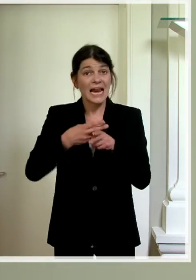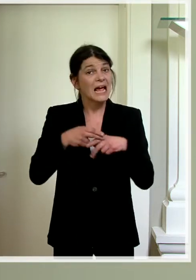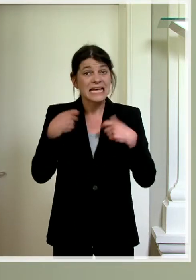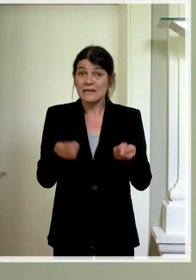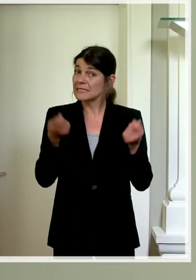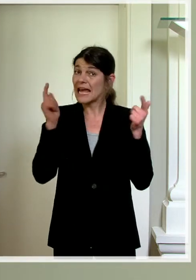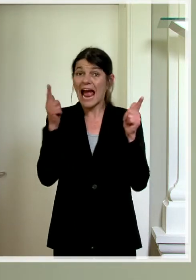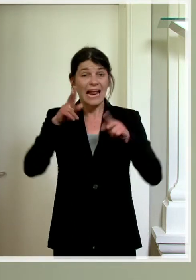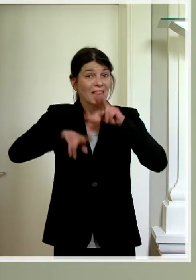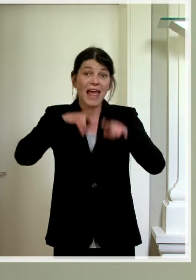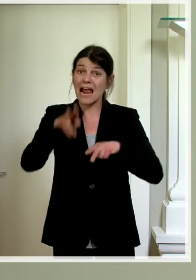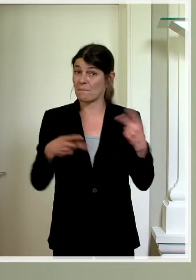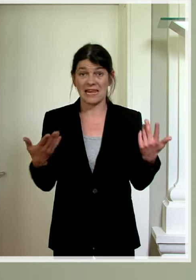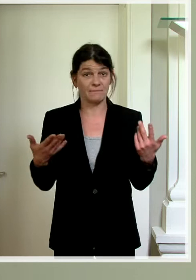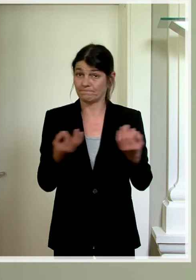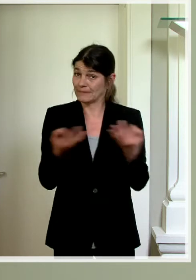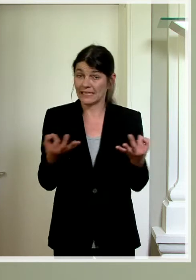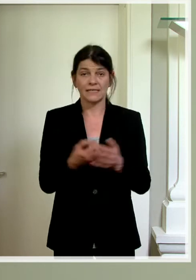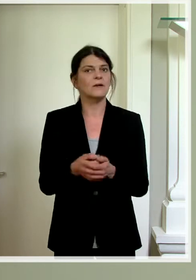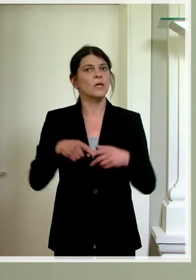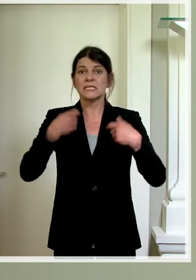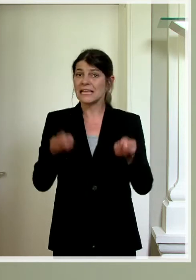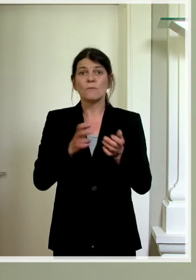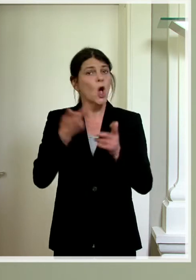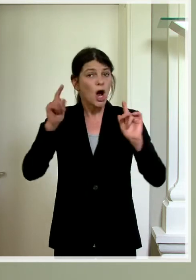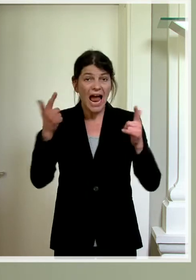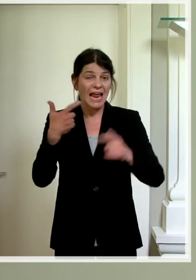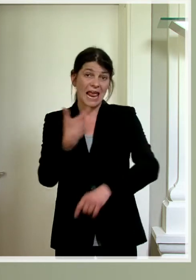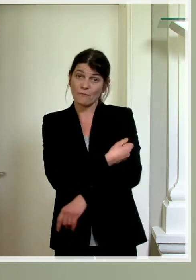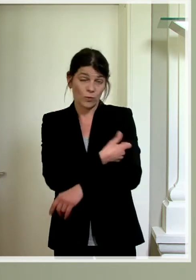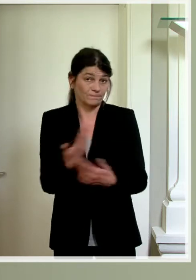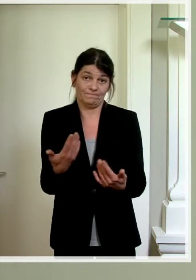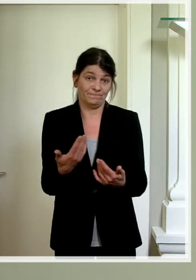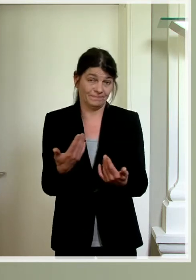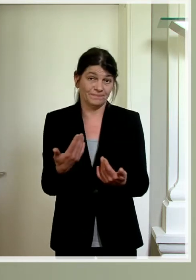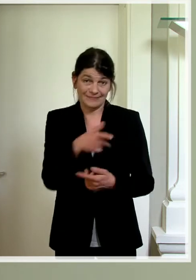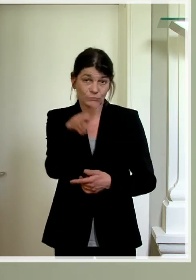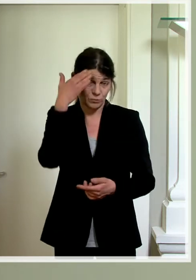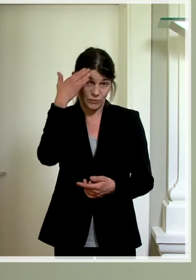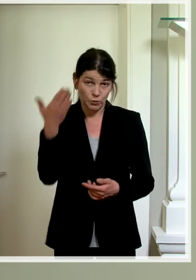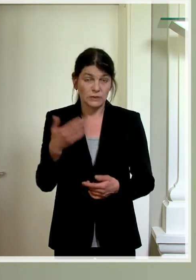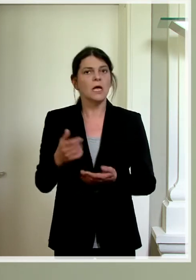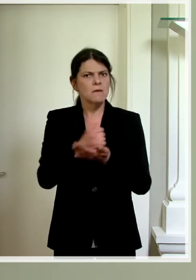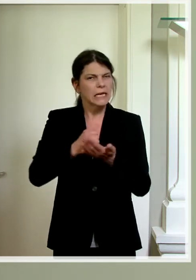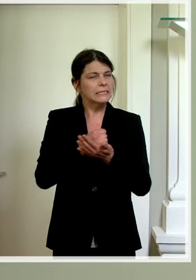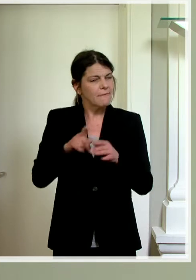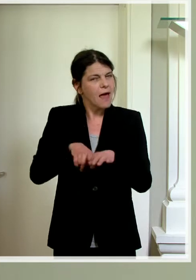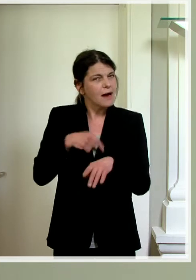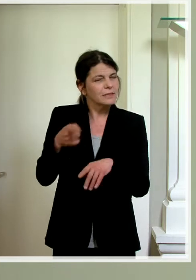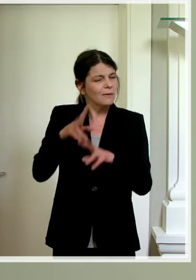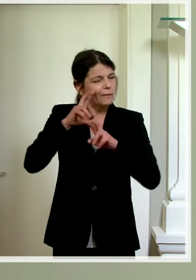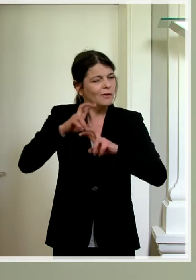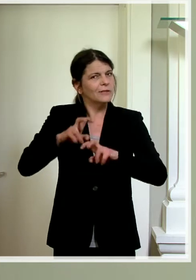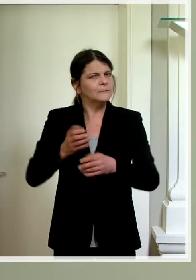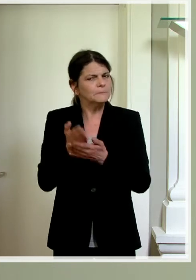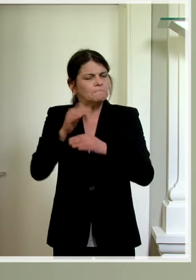spezifische Therapie gibt und es gibt immer noch keine Impfung. Die Medizin lernt zwar langsam, etwas